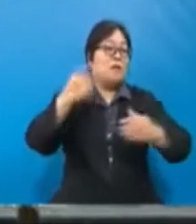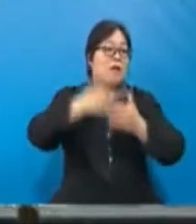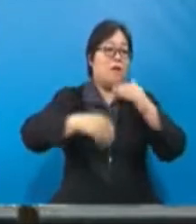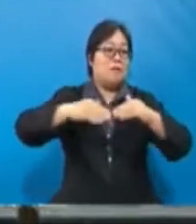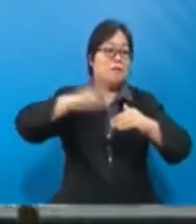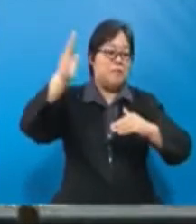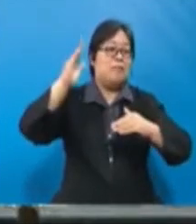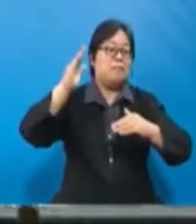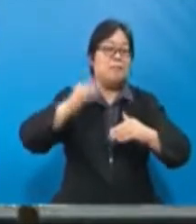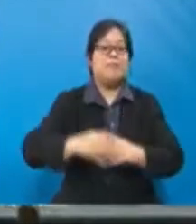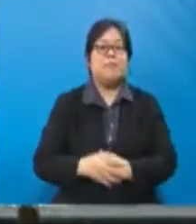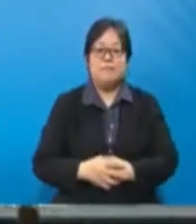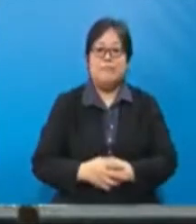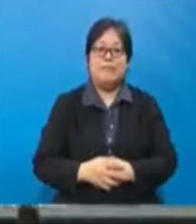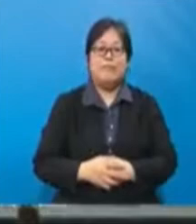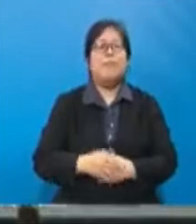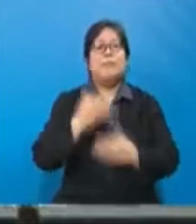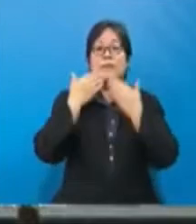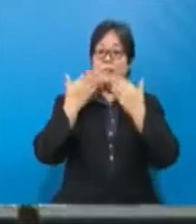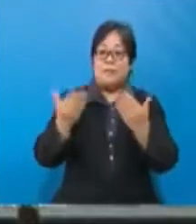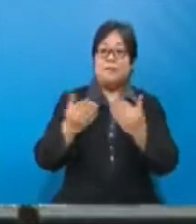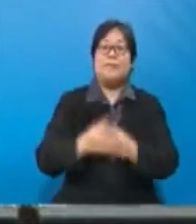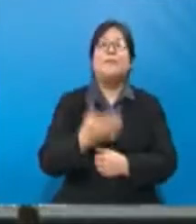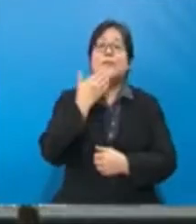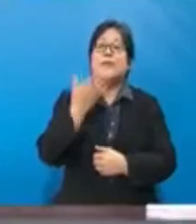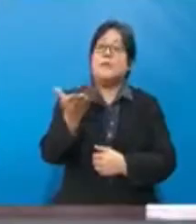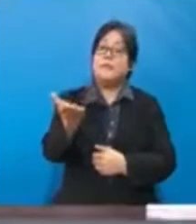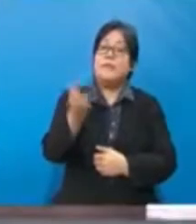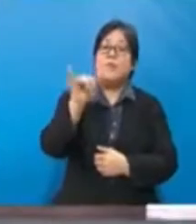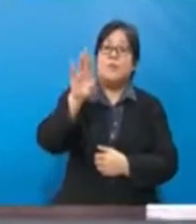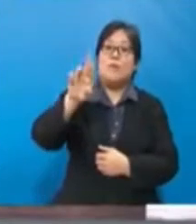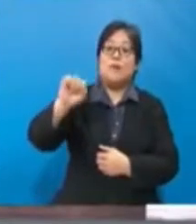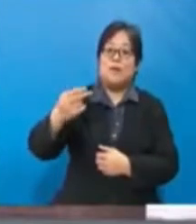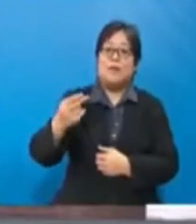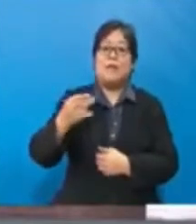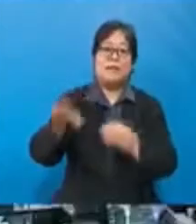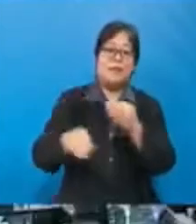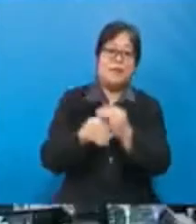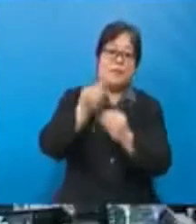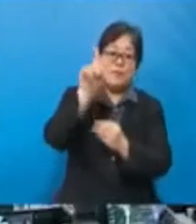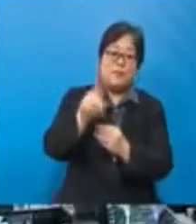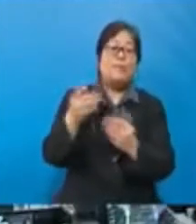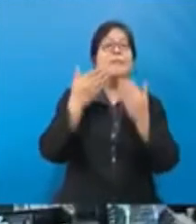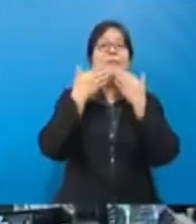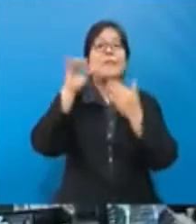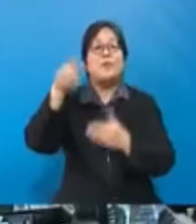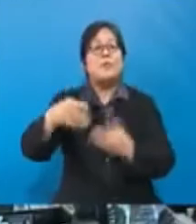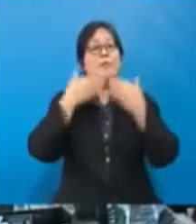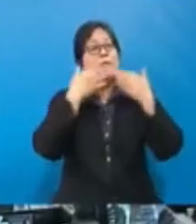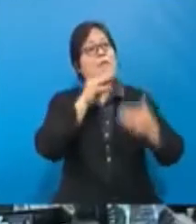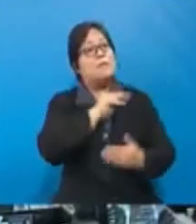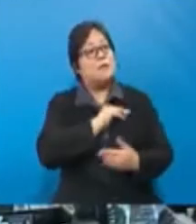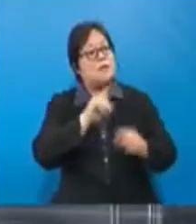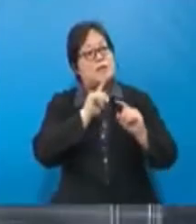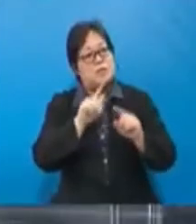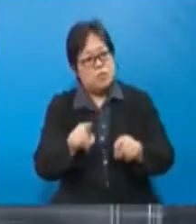menjual melebihi harga maksimum yang ditetapkan. Sekian, terima kasih. Terima kasih yang berhormat rasa. Terima kasih